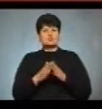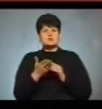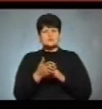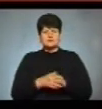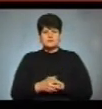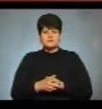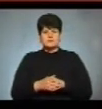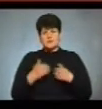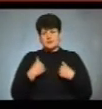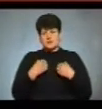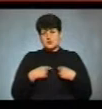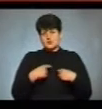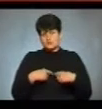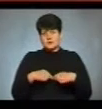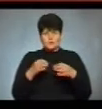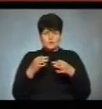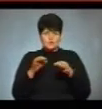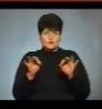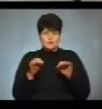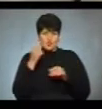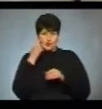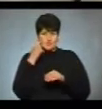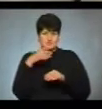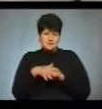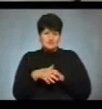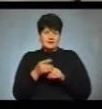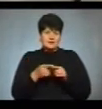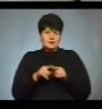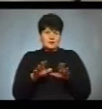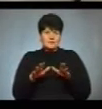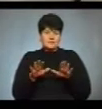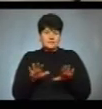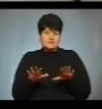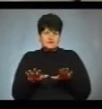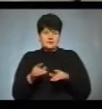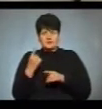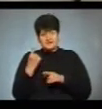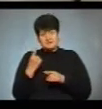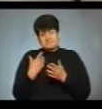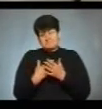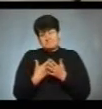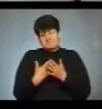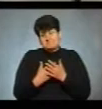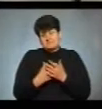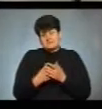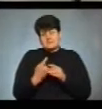Я собі дозволю оцінити таку позицію. Ми вже тут десь розмовляли. Одна із гіпотез – те, що я також